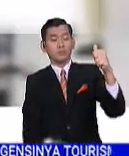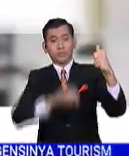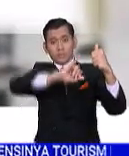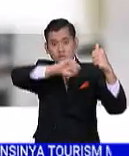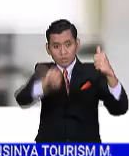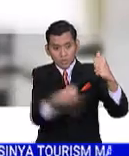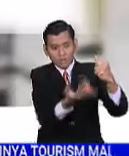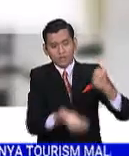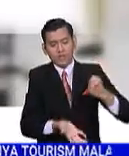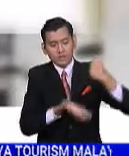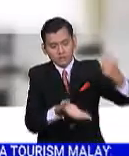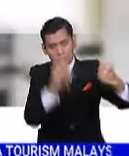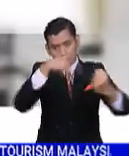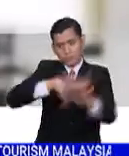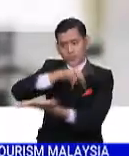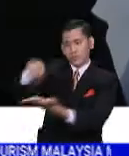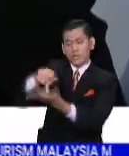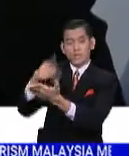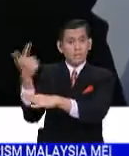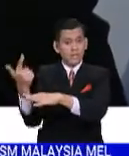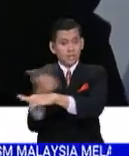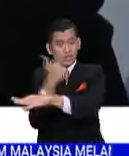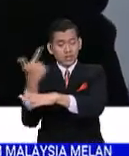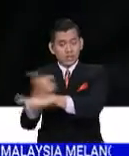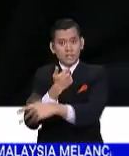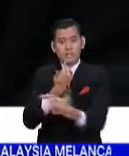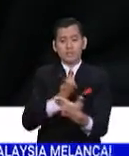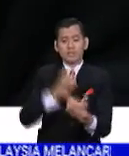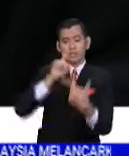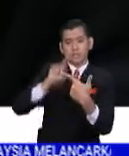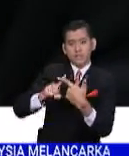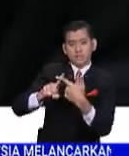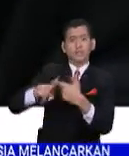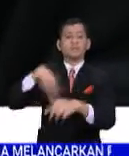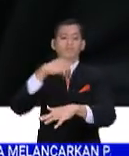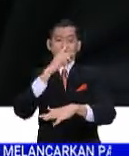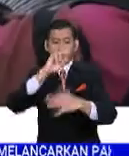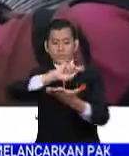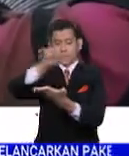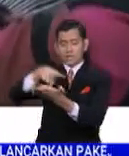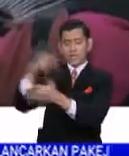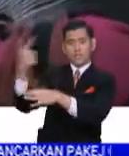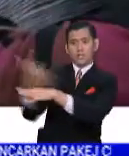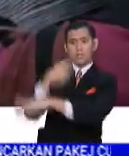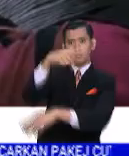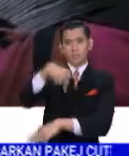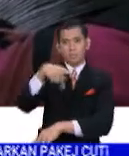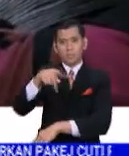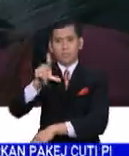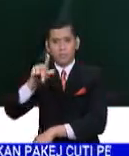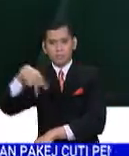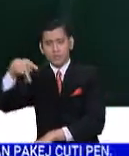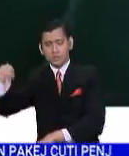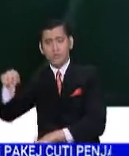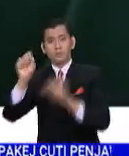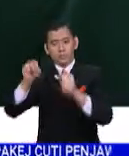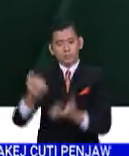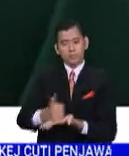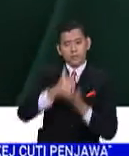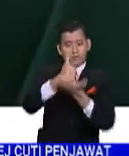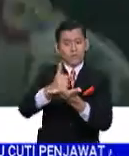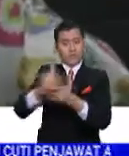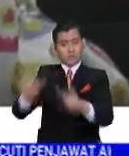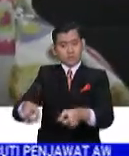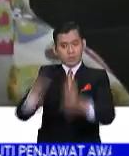Berdikari serta Pusat Latihan Perindustrian dan Pemulihan Kerajaan PLPP pula dapat membantu mempercepatkan lagi proses